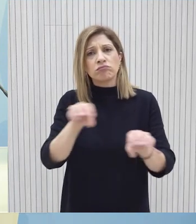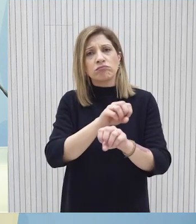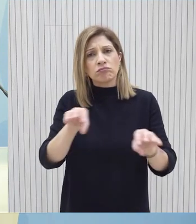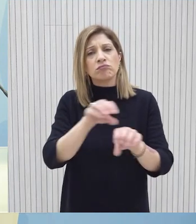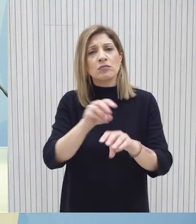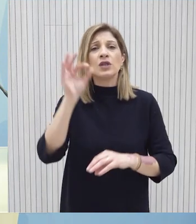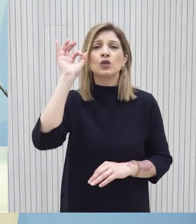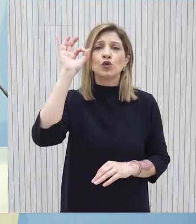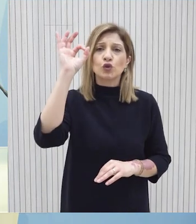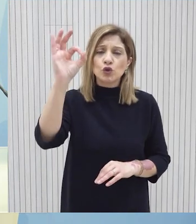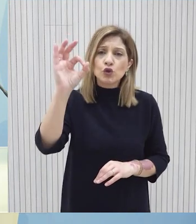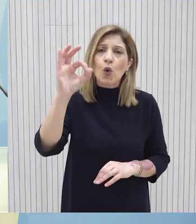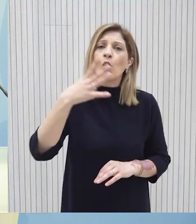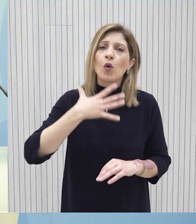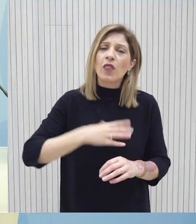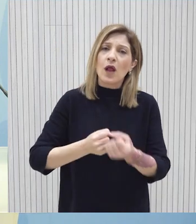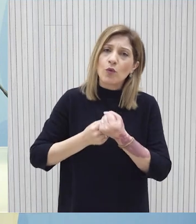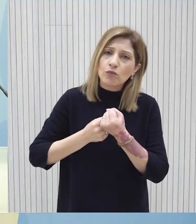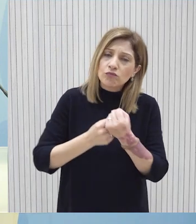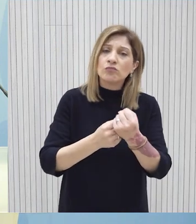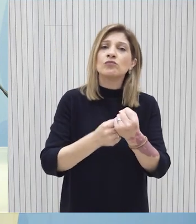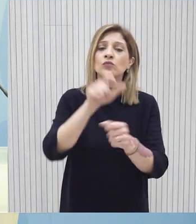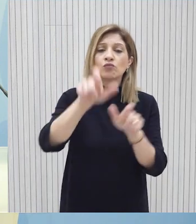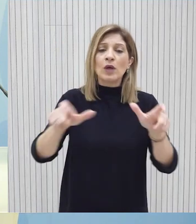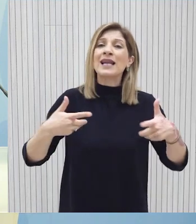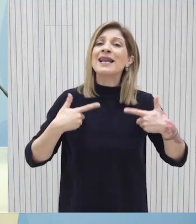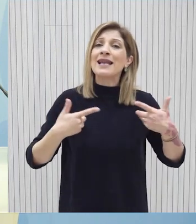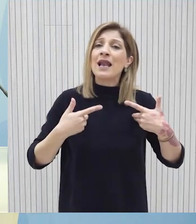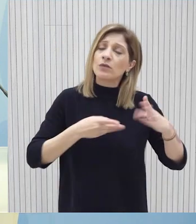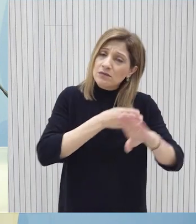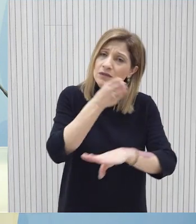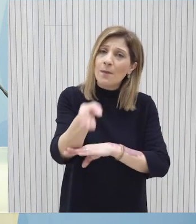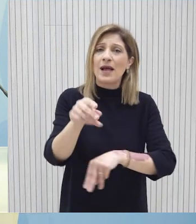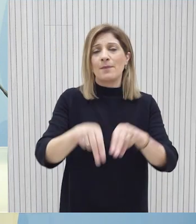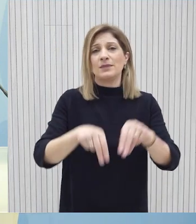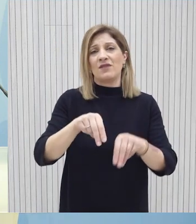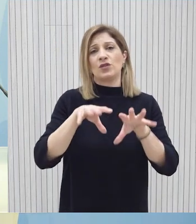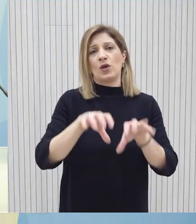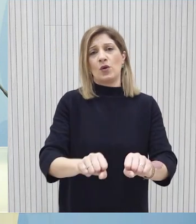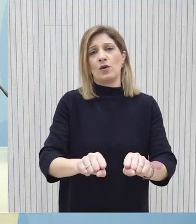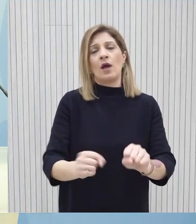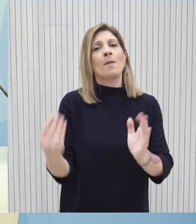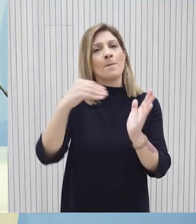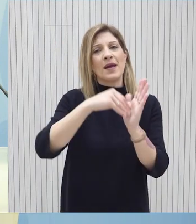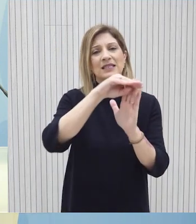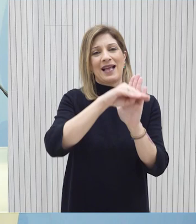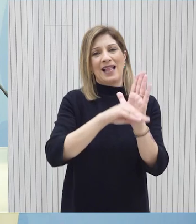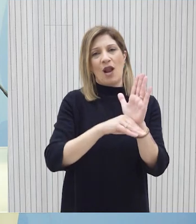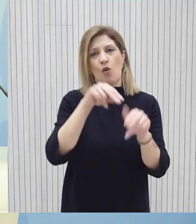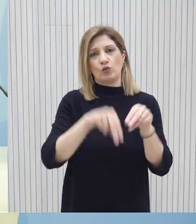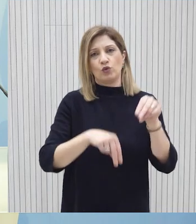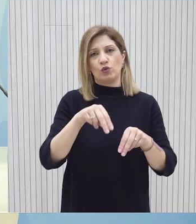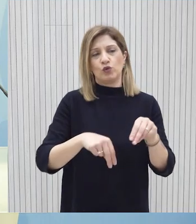στοχεύουμε στο να ενθαρρύνουμε τους νέους ιδιαίτερα ψηφοφόρους που μπορούν να ψηφίσουν στους κατεχόμενους Δήμους να εγγραφούν στους εκλογικούς καταλόγους